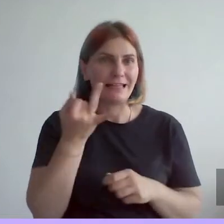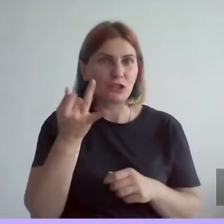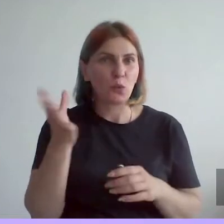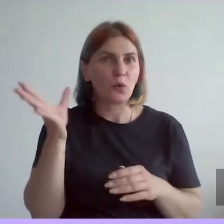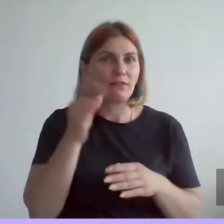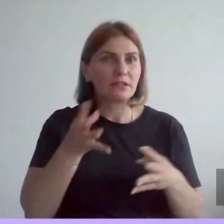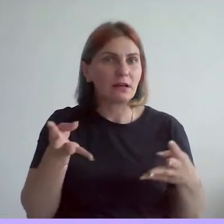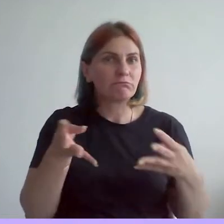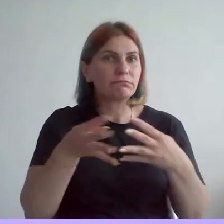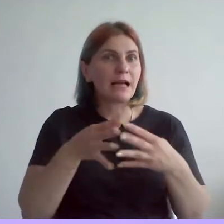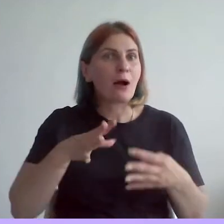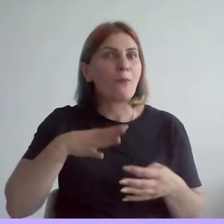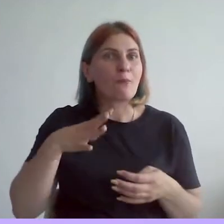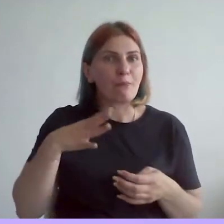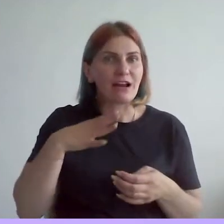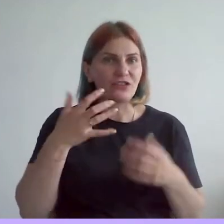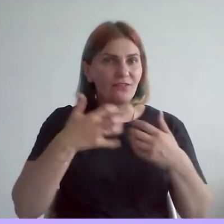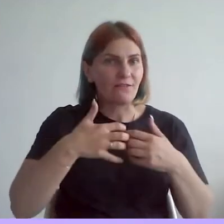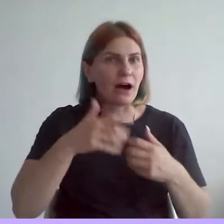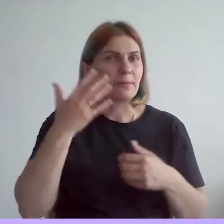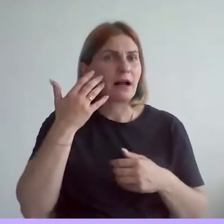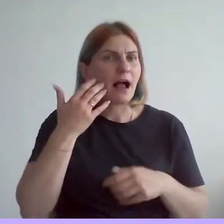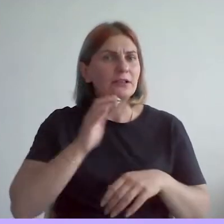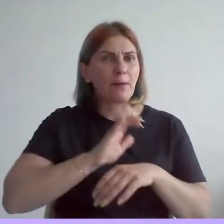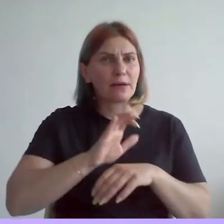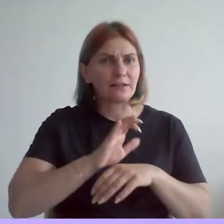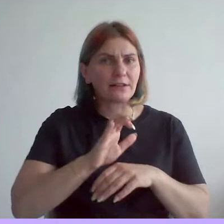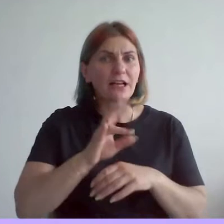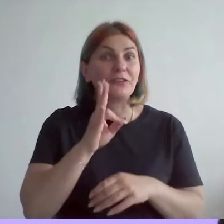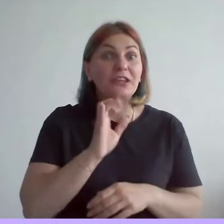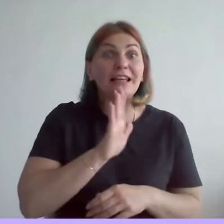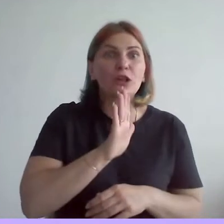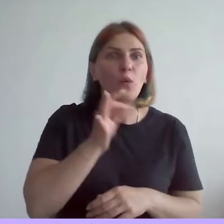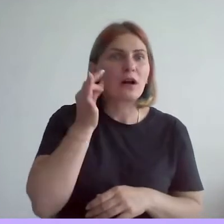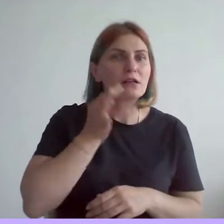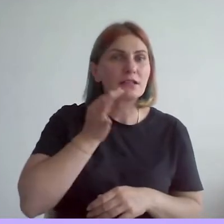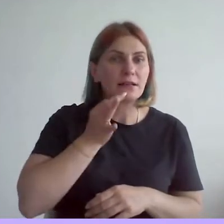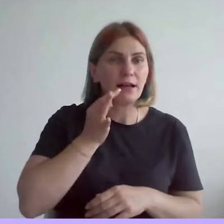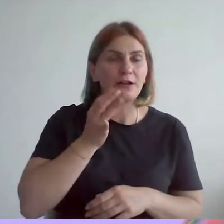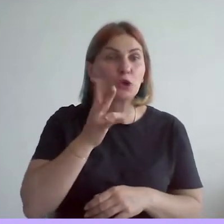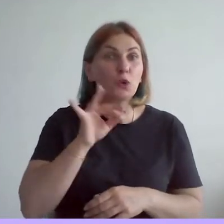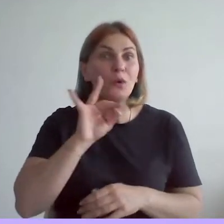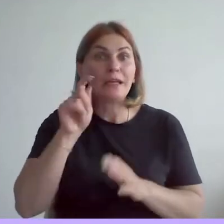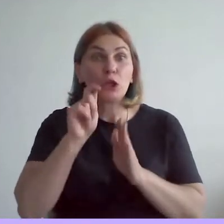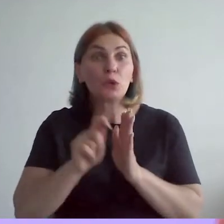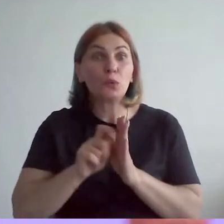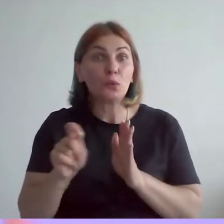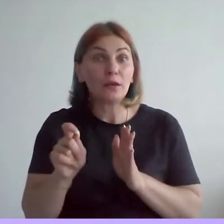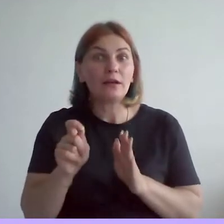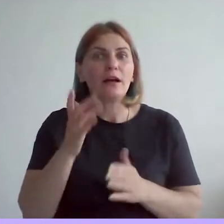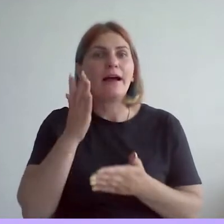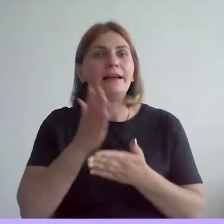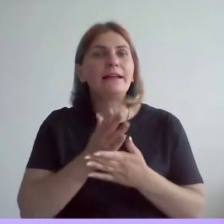бывшей фабрики Сио, где когда-то производили в том числе не только сладкое, но и духи, опять есть